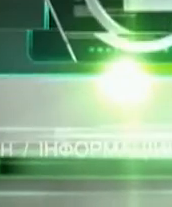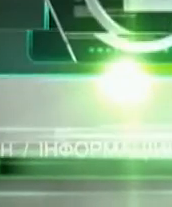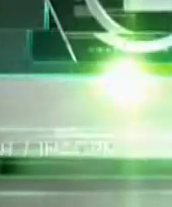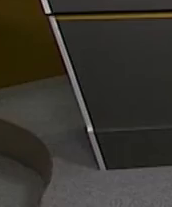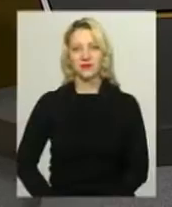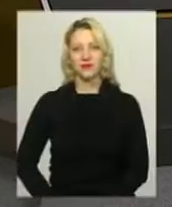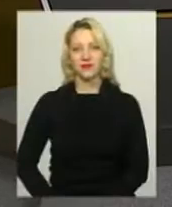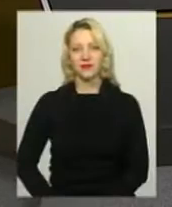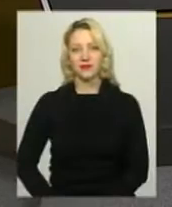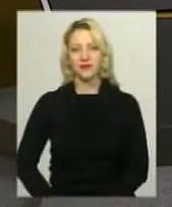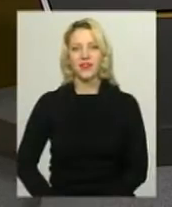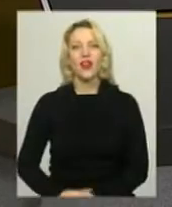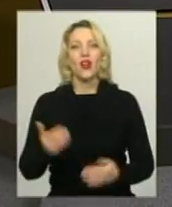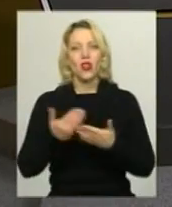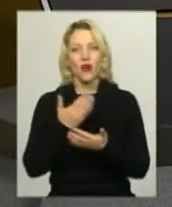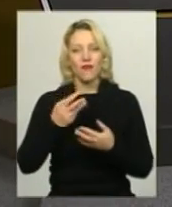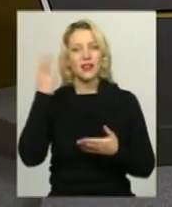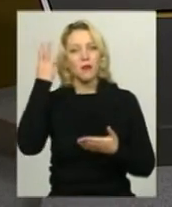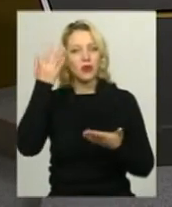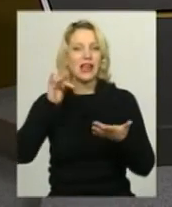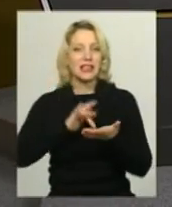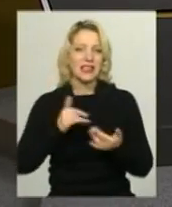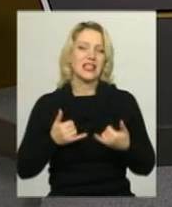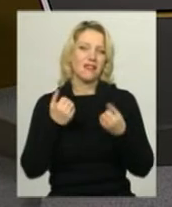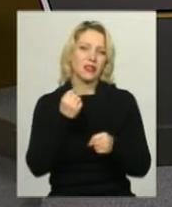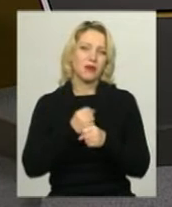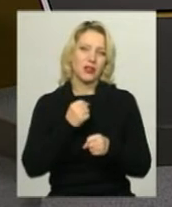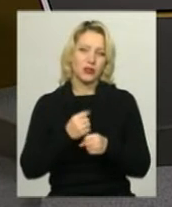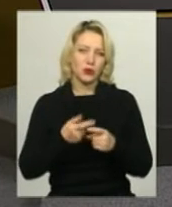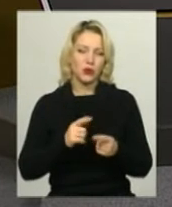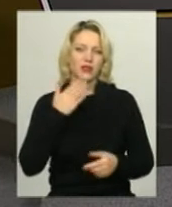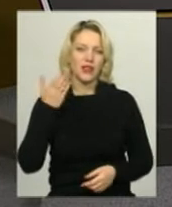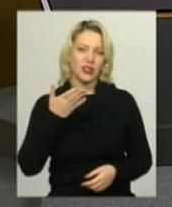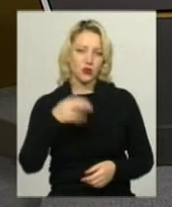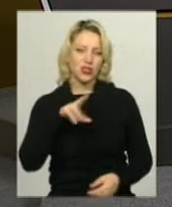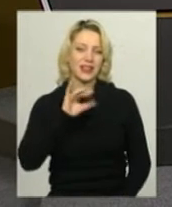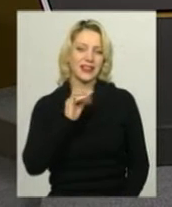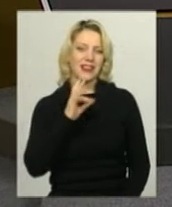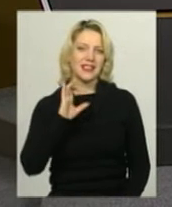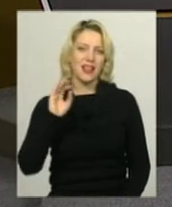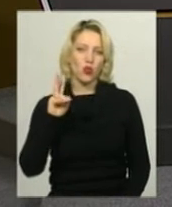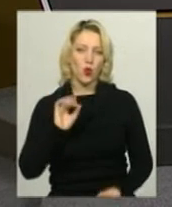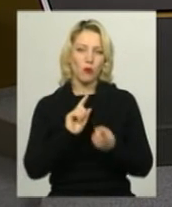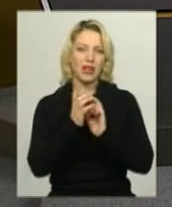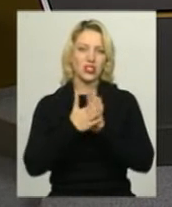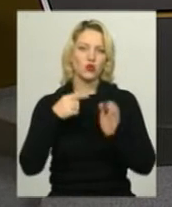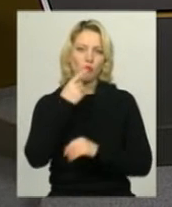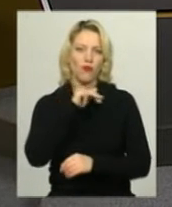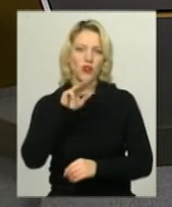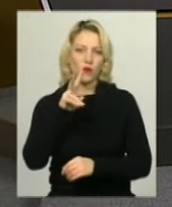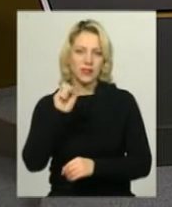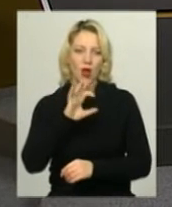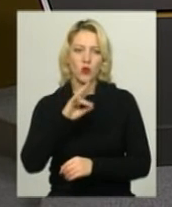Музика Новини в ефірі Поділля Центр. У студії для вас працюють ведуча Дарина Денисенко, переклад на жестову мову Оксана